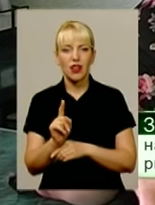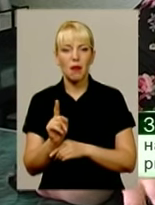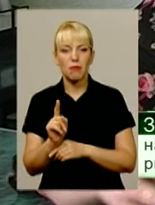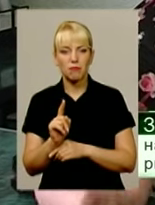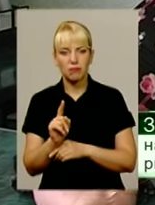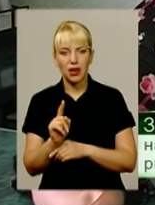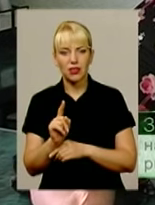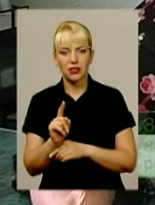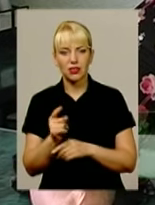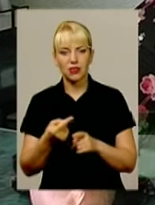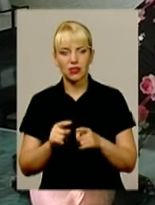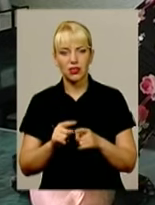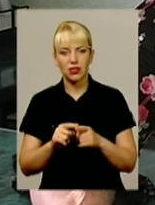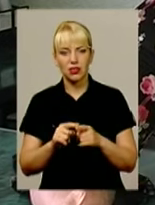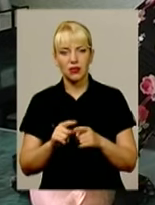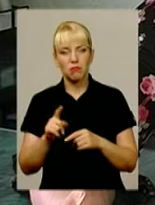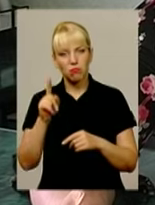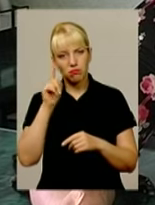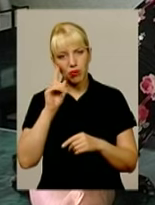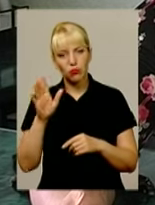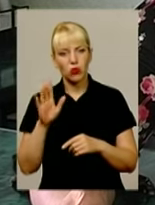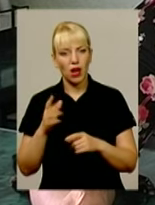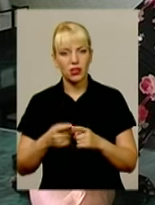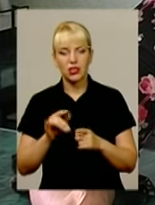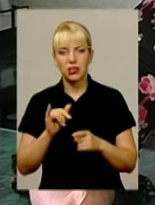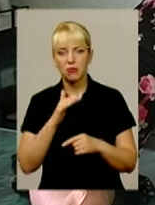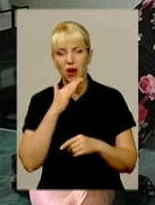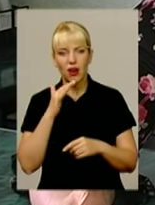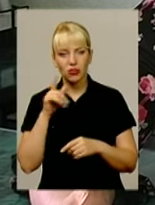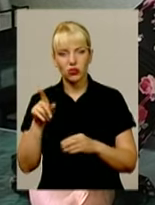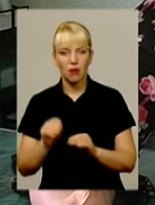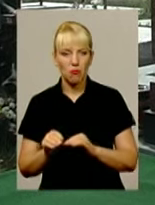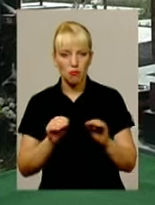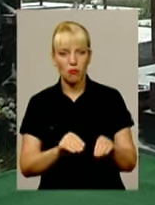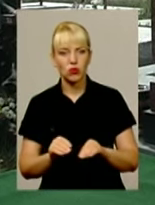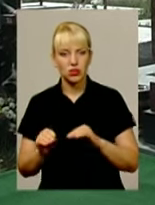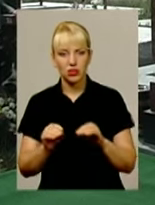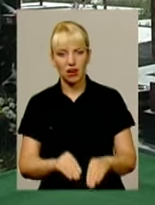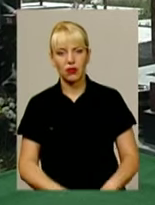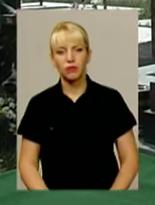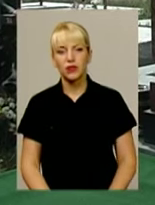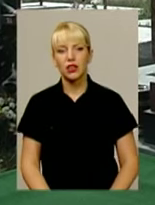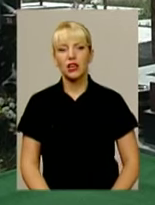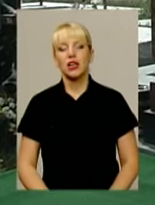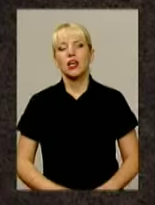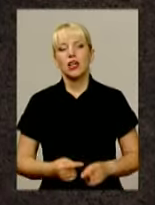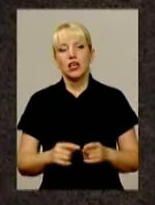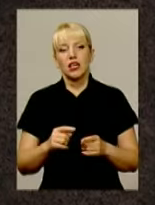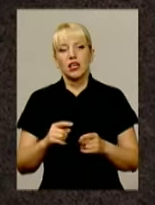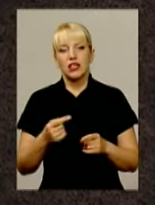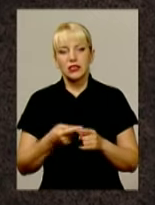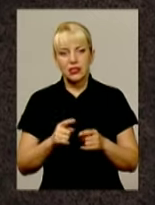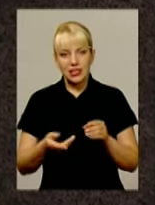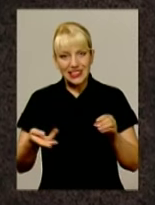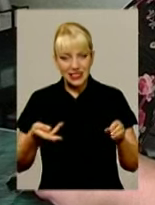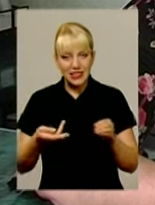стала популярною на цьому кладовищі, і надзвичайно багато її там поставили. Спилювали лампадки, аби потім здати